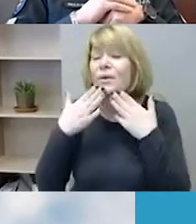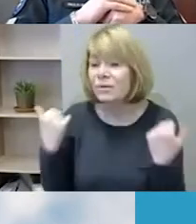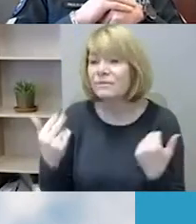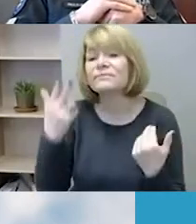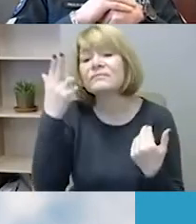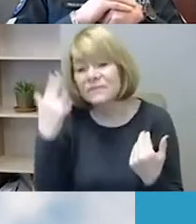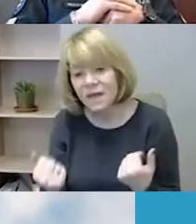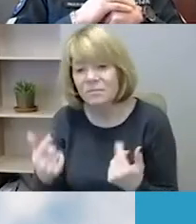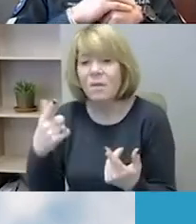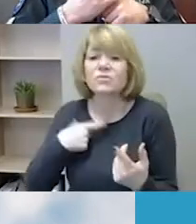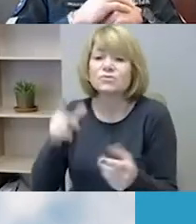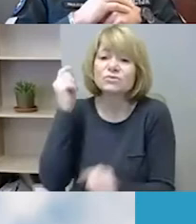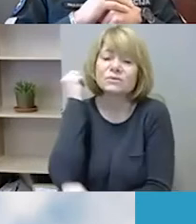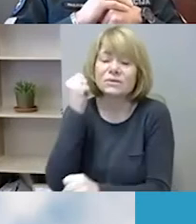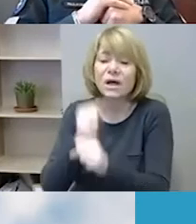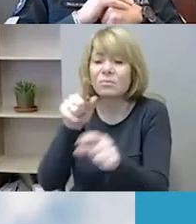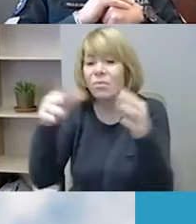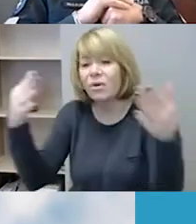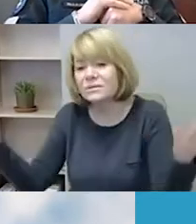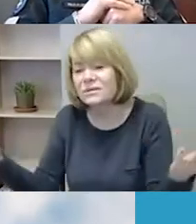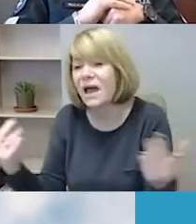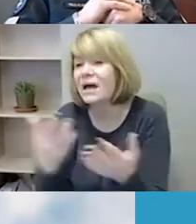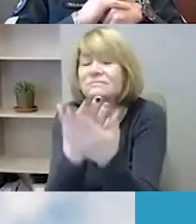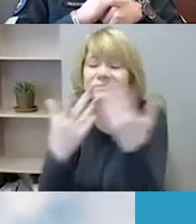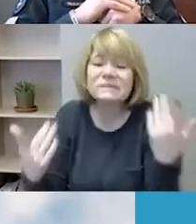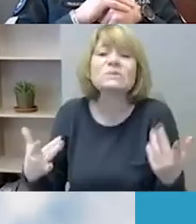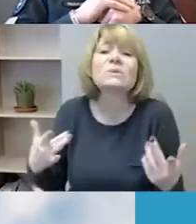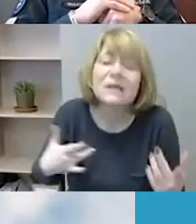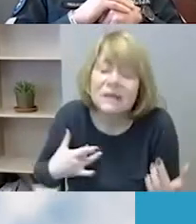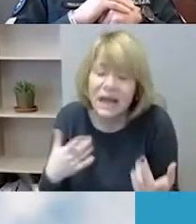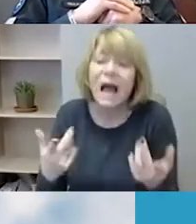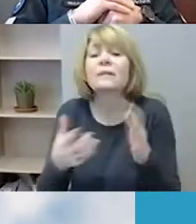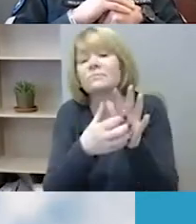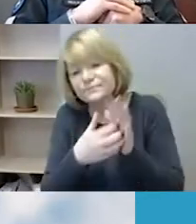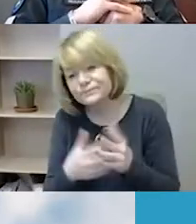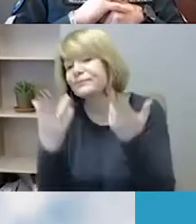skirtingi ir tikrai galbūt kažkur tai tos empatijos ir pritrūkstame. Tas yra tiesa.